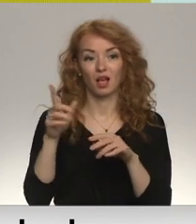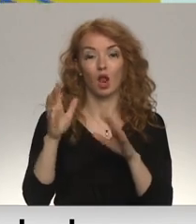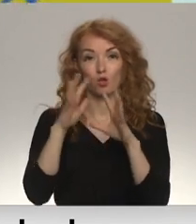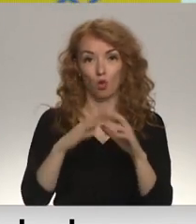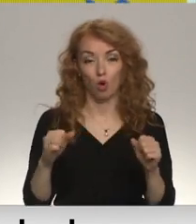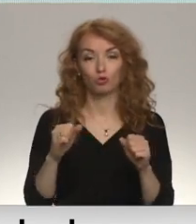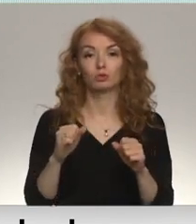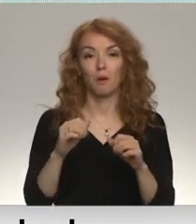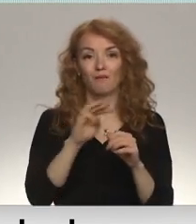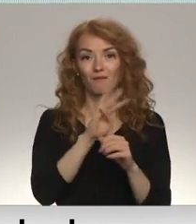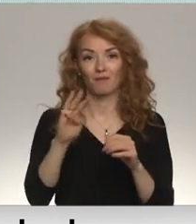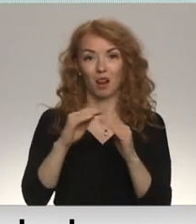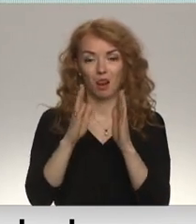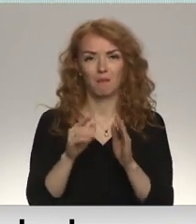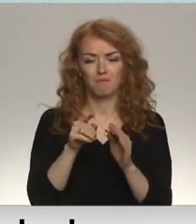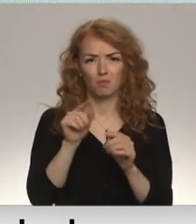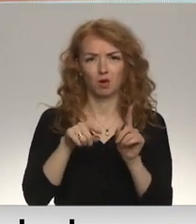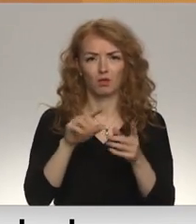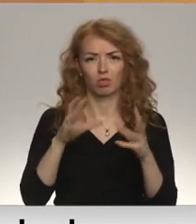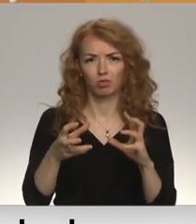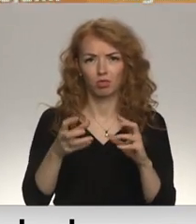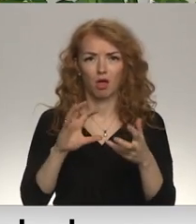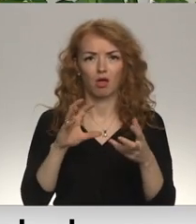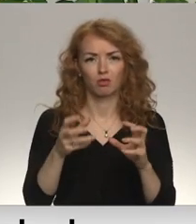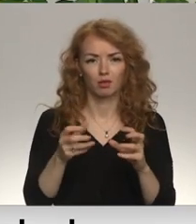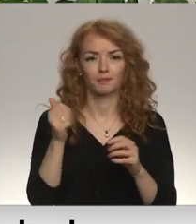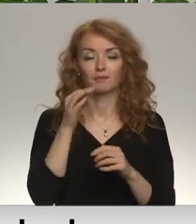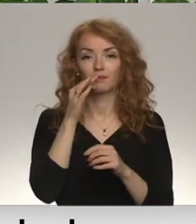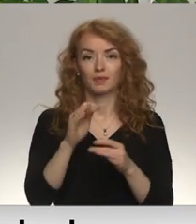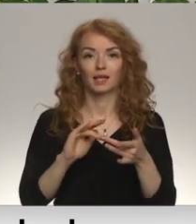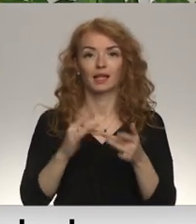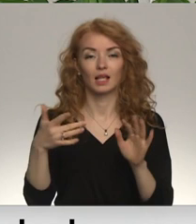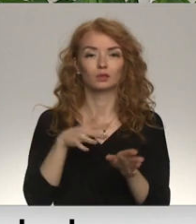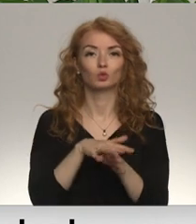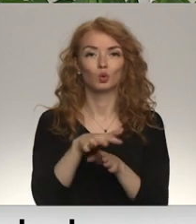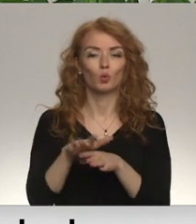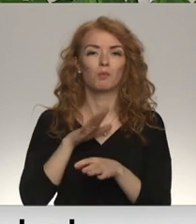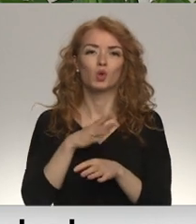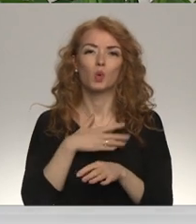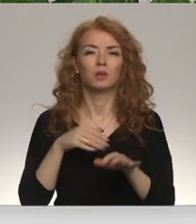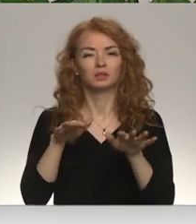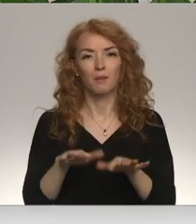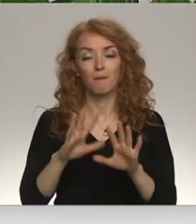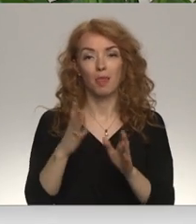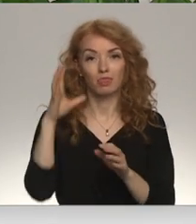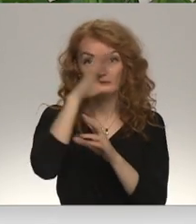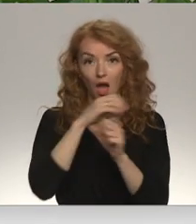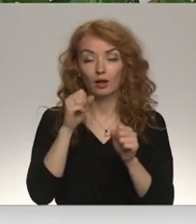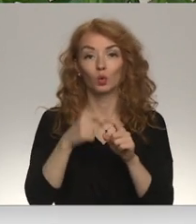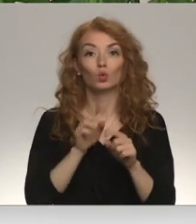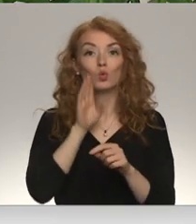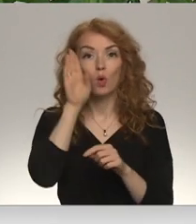Ziedot.lv mājaslapa brīžiem pārstāja darboties. Tie uzbrukumi bija zemes intensitātes, bet naktī un rīta puses tie jau